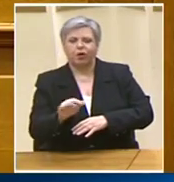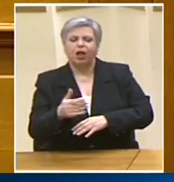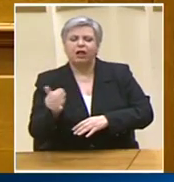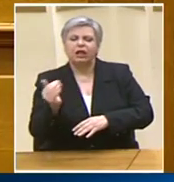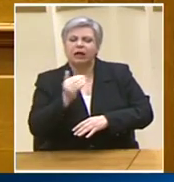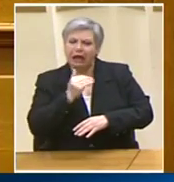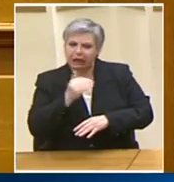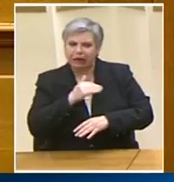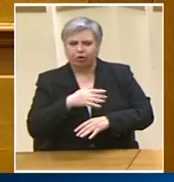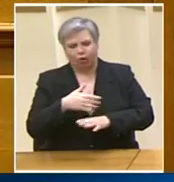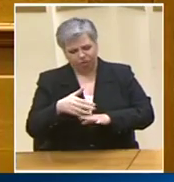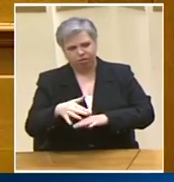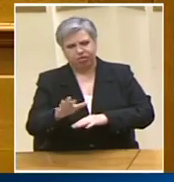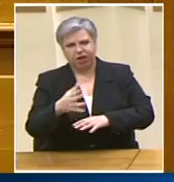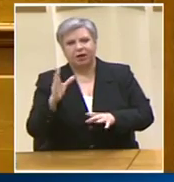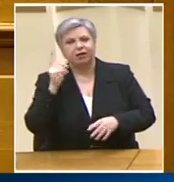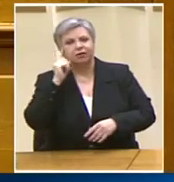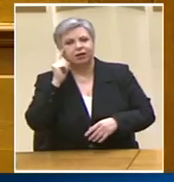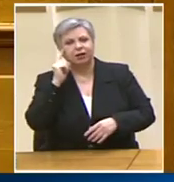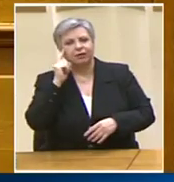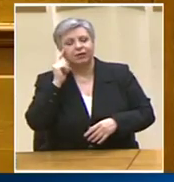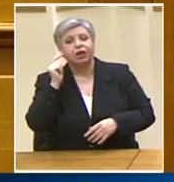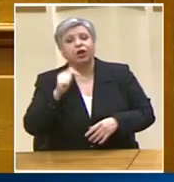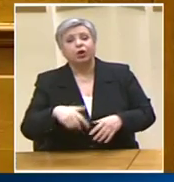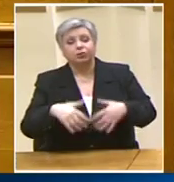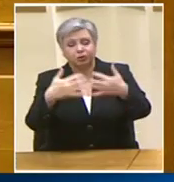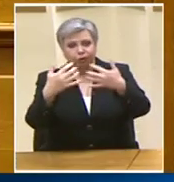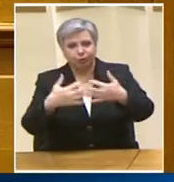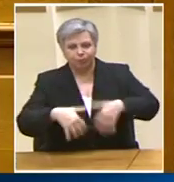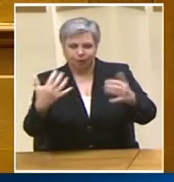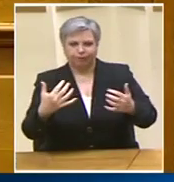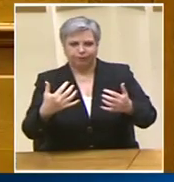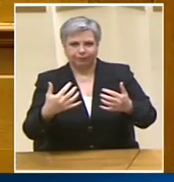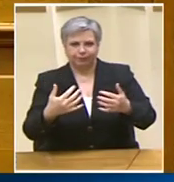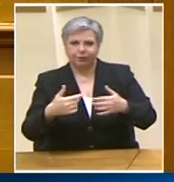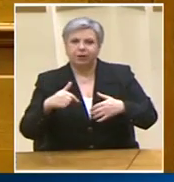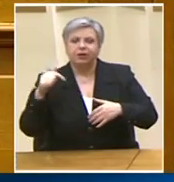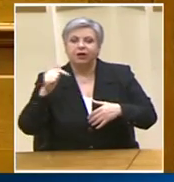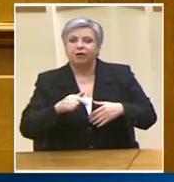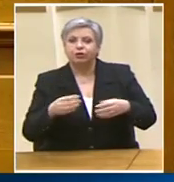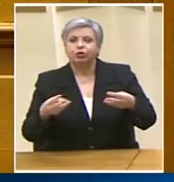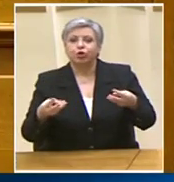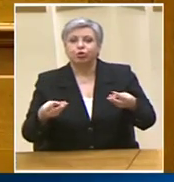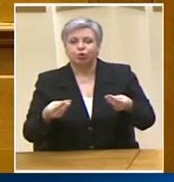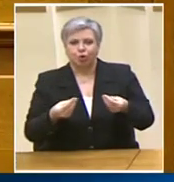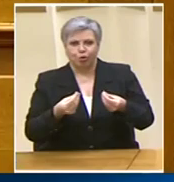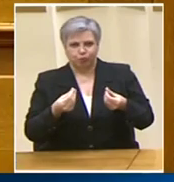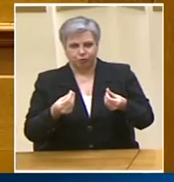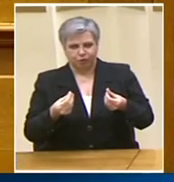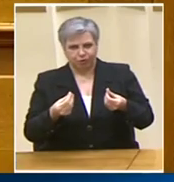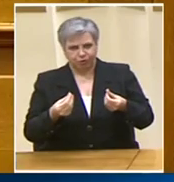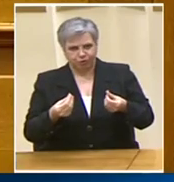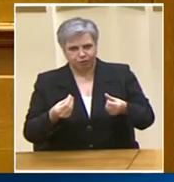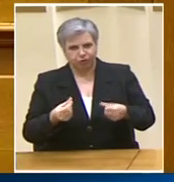διαπιστώσετε ότι θα είναι απολύτως δυλειτουργικός ο σχεδιασμός σας η υλοποίηση του σχεδιασμού σας η